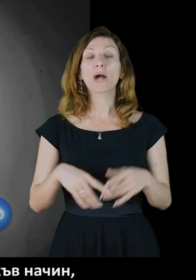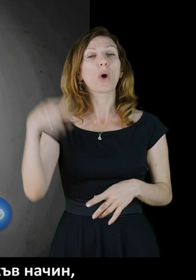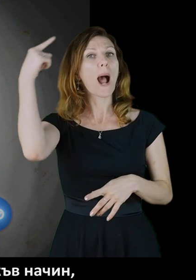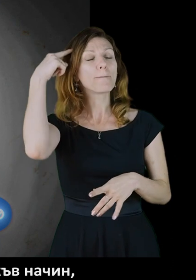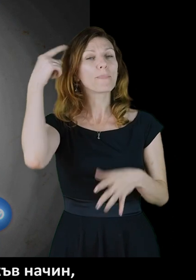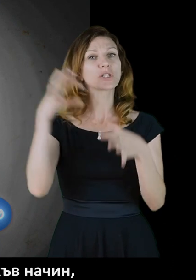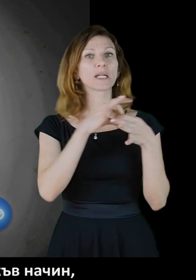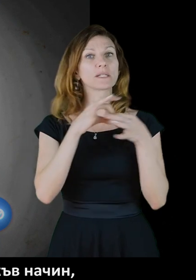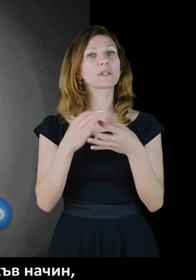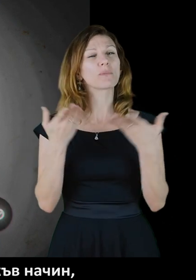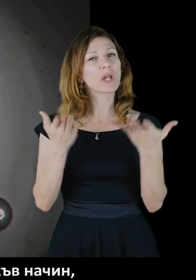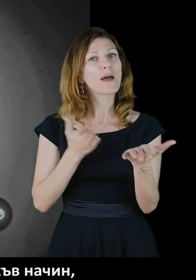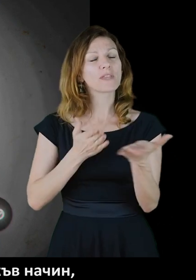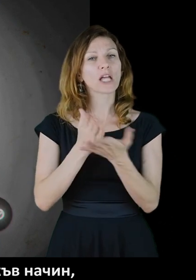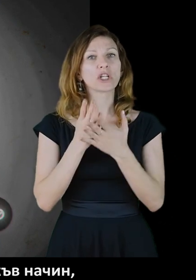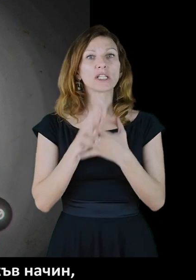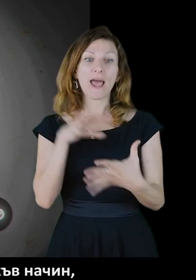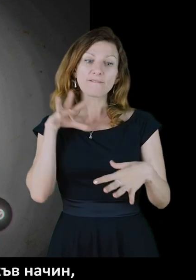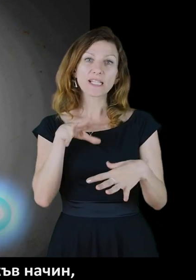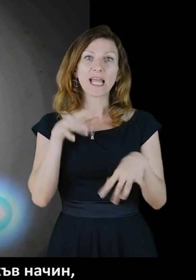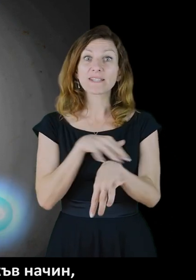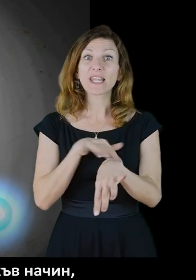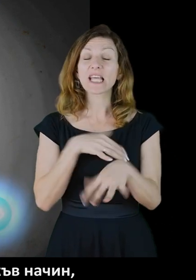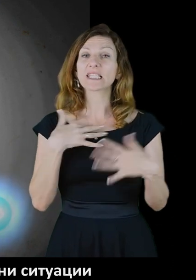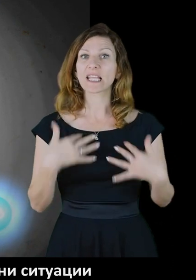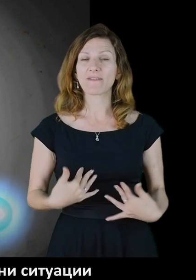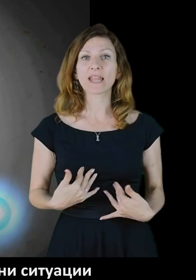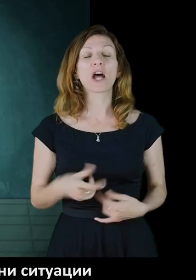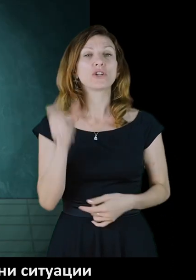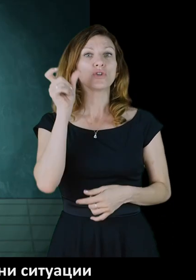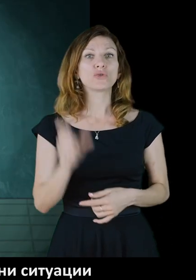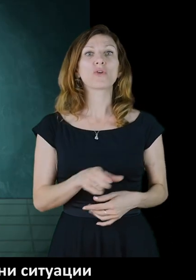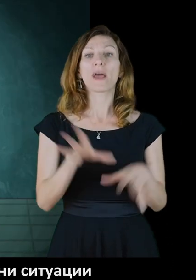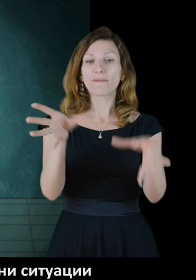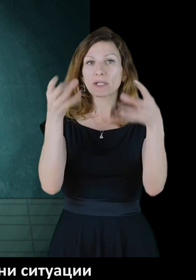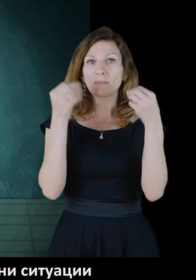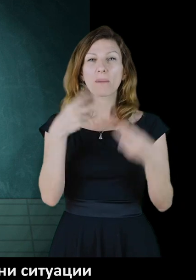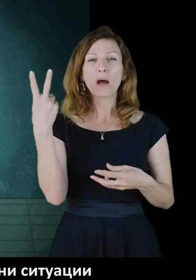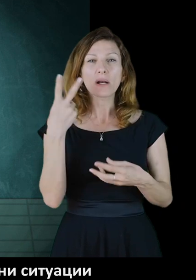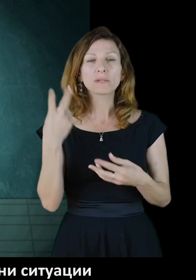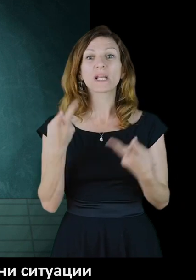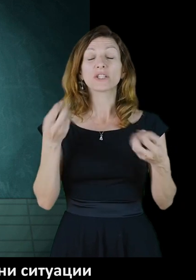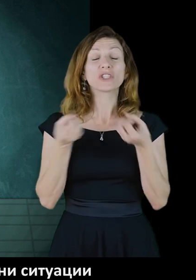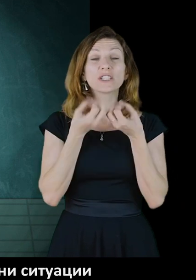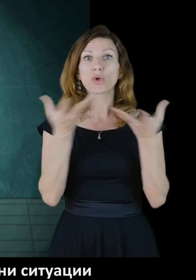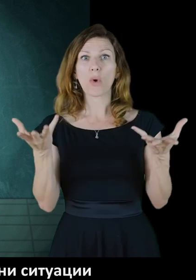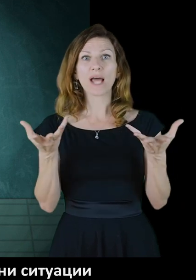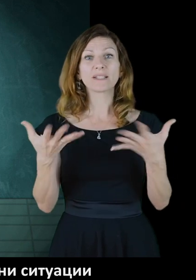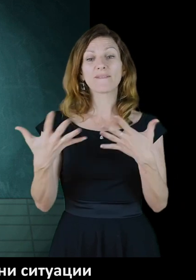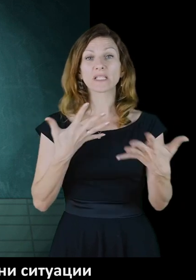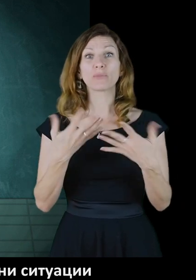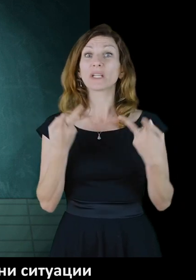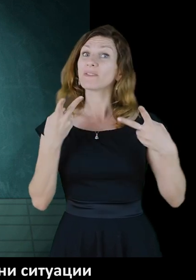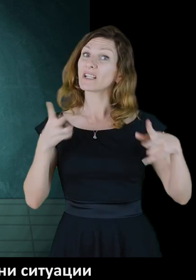Понякога мозъкът е свързан по такъв начин, че въздейства на сетивата и човек възприема и разчита различни ситуации и